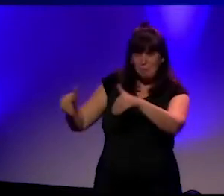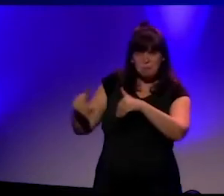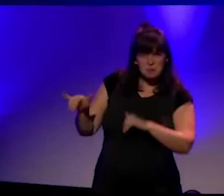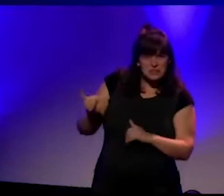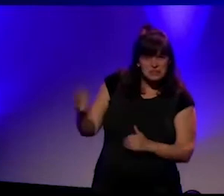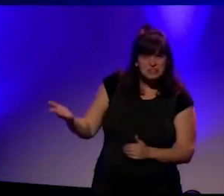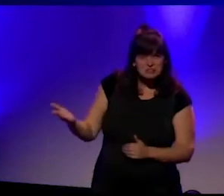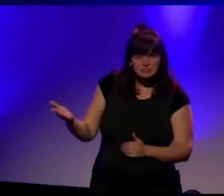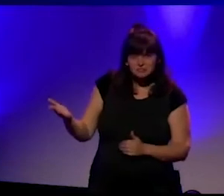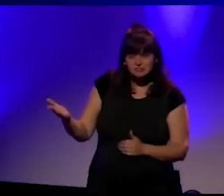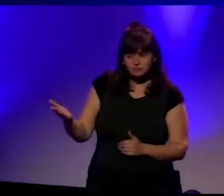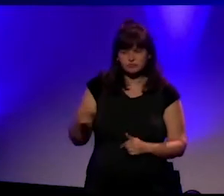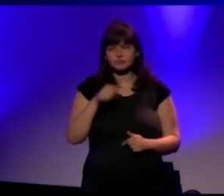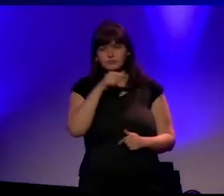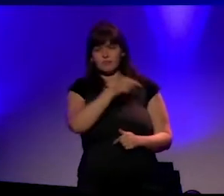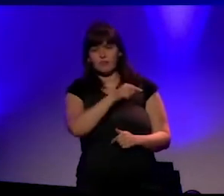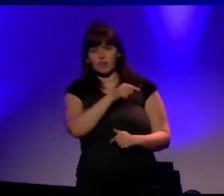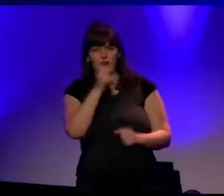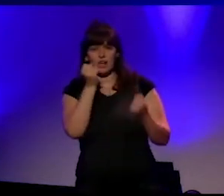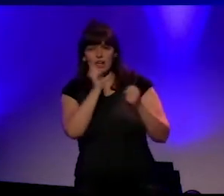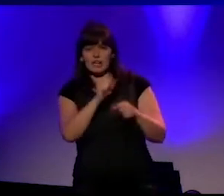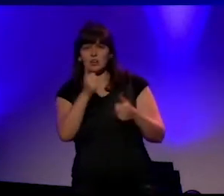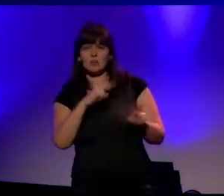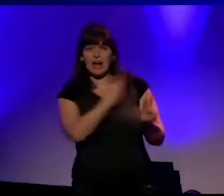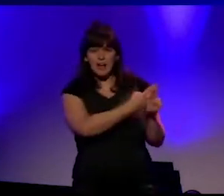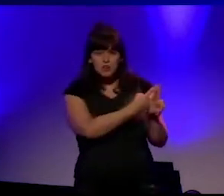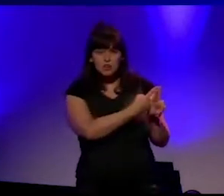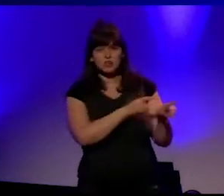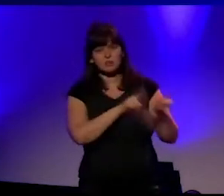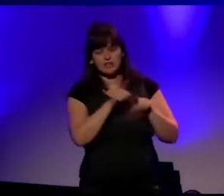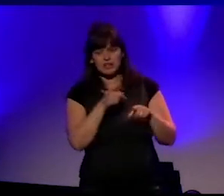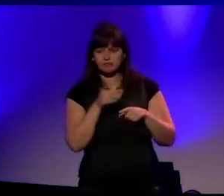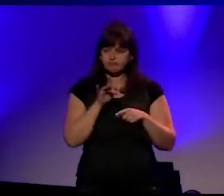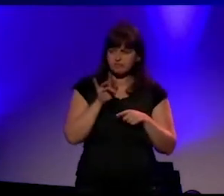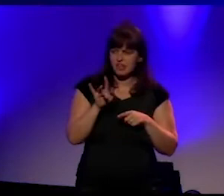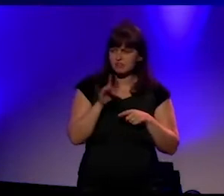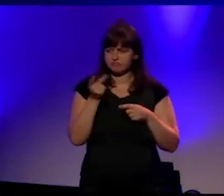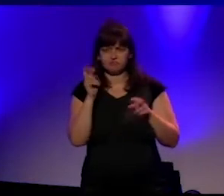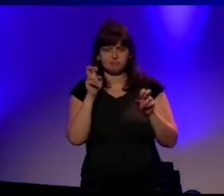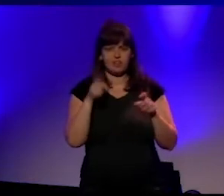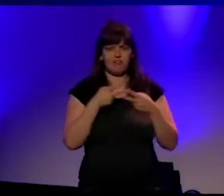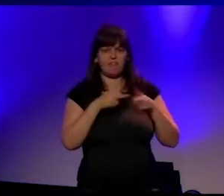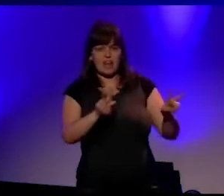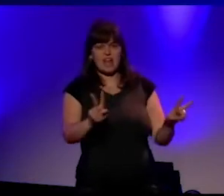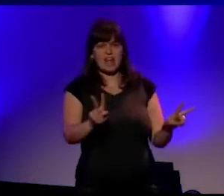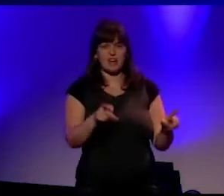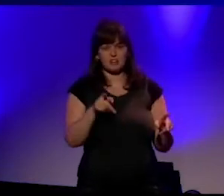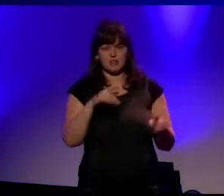En als we die vraag niet scherp kunnen beantwoorden, dan neigen we naar vrijblijvendheid en bij sommigen misschien een gevoel van